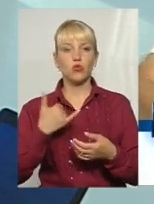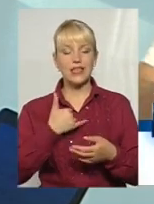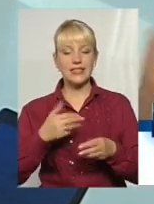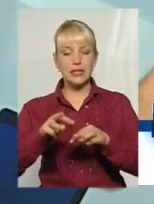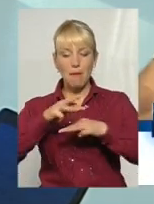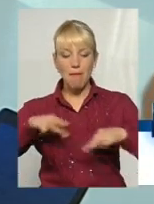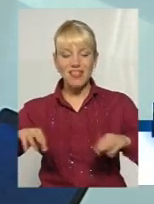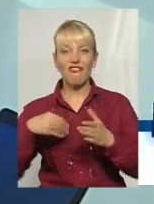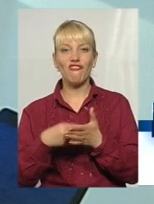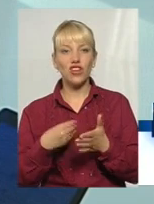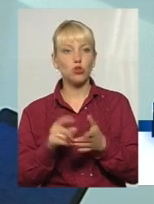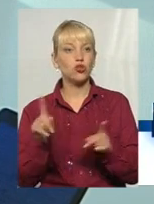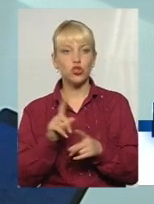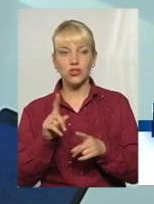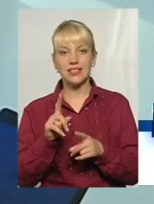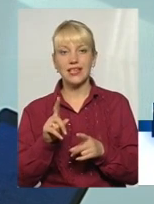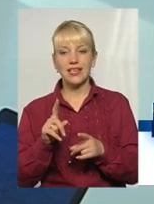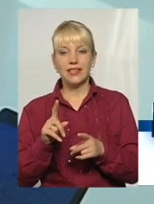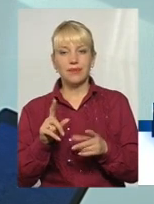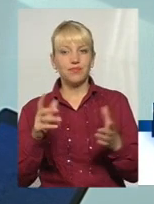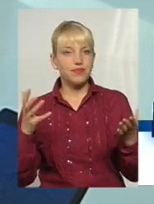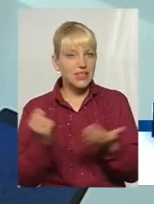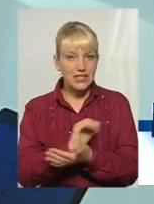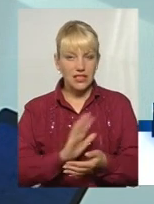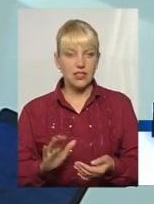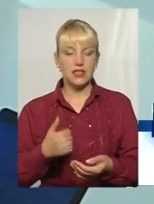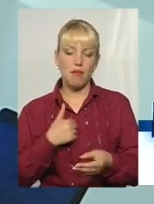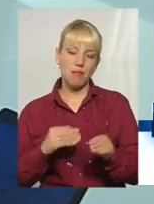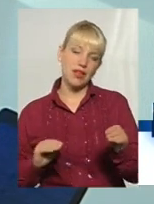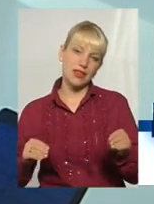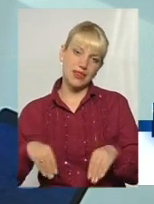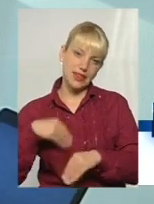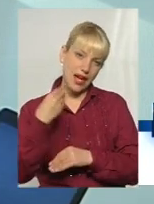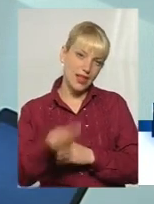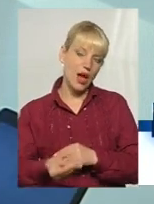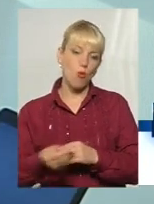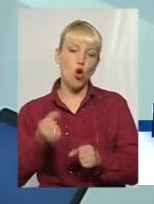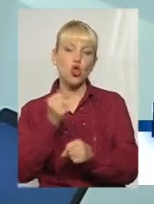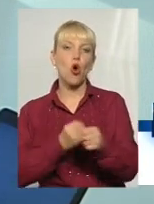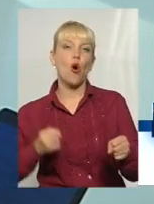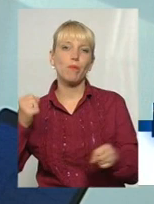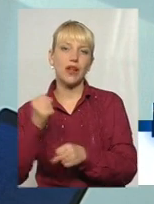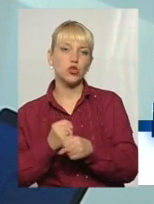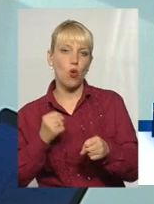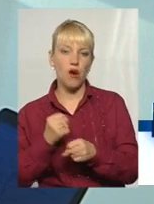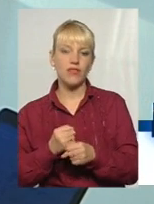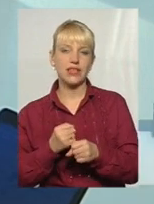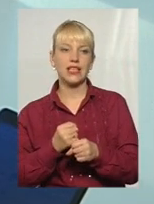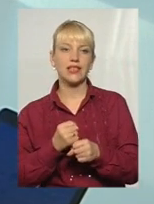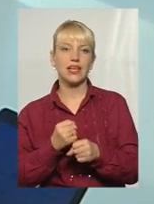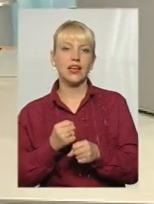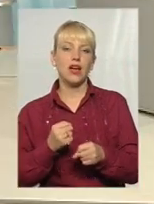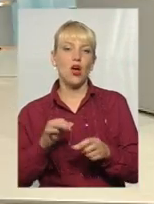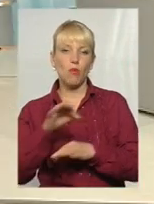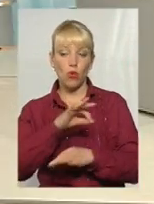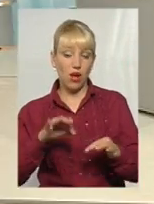не складається, ми завжди даємо допрацьований проєкт. Сьогодні проєкт переданий на поле комітету. Будь ласка,